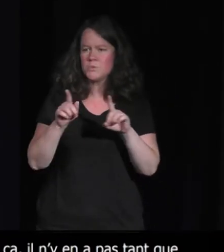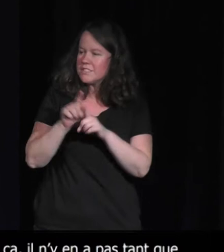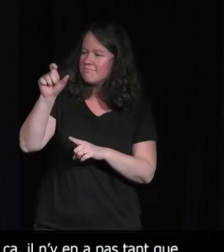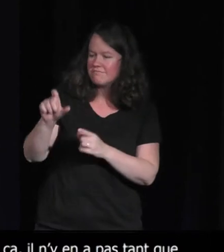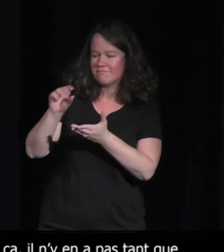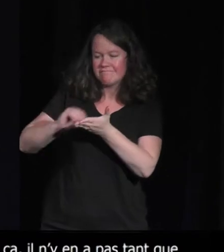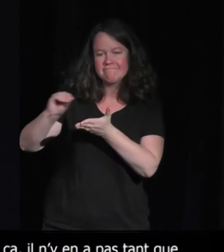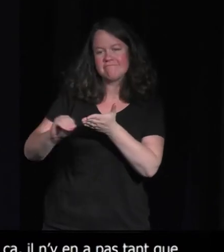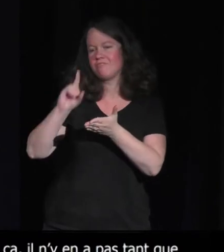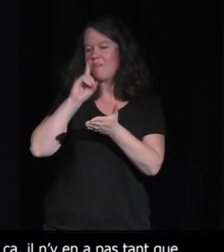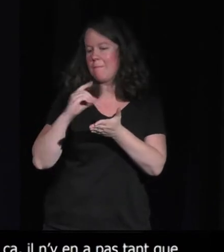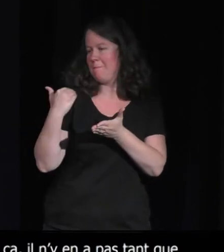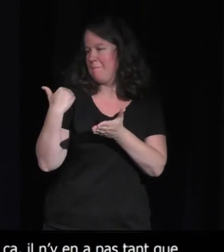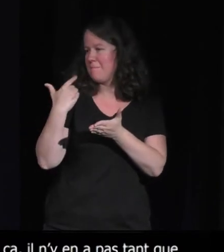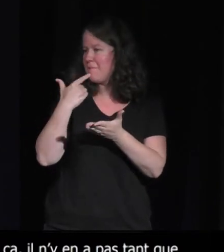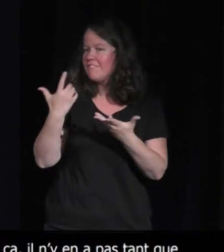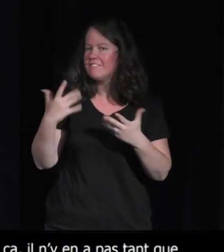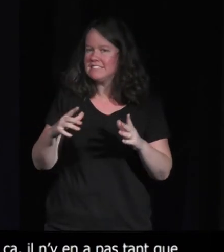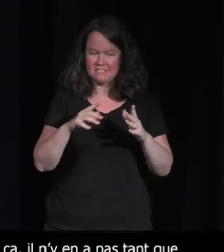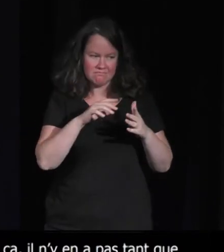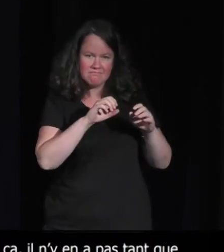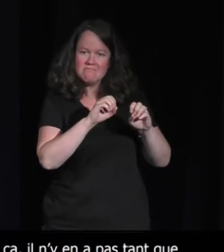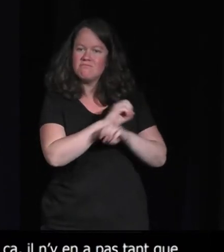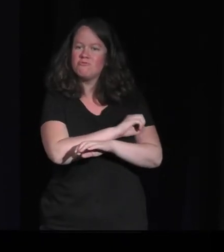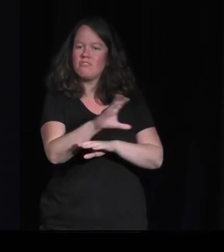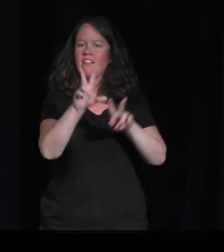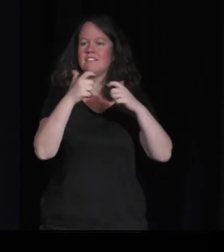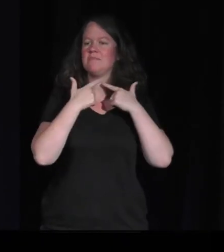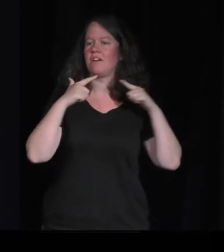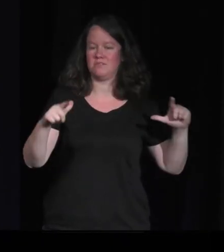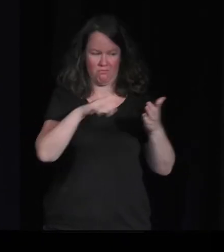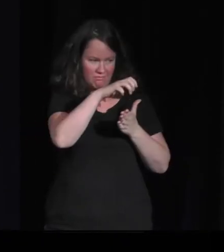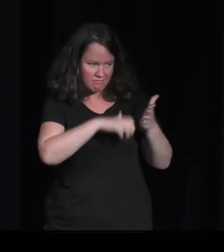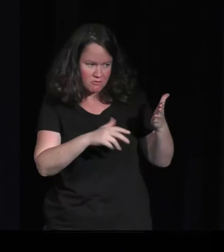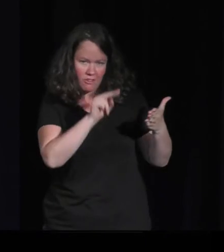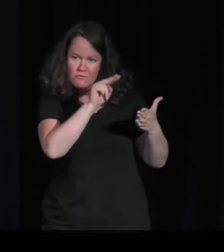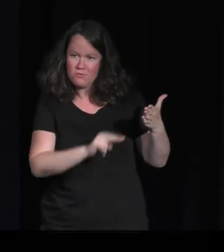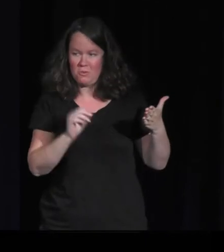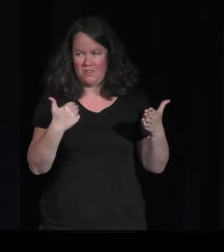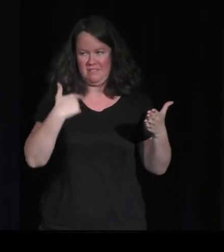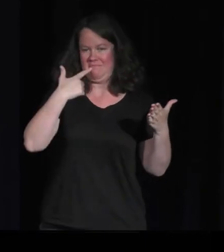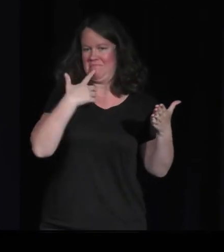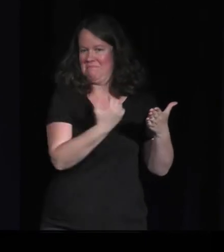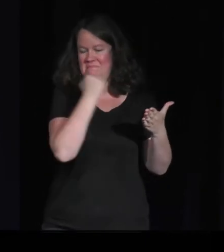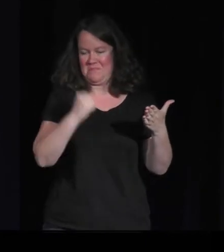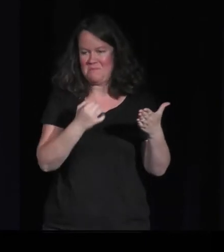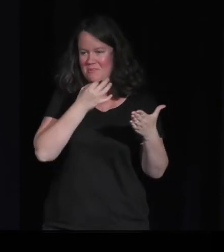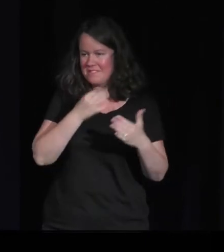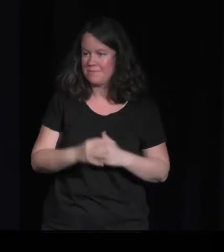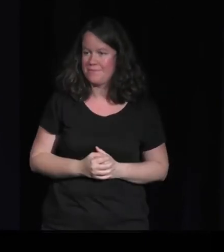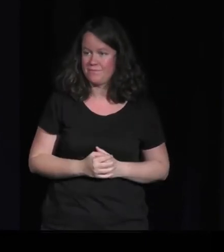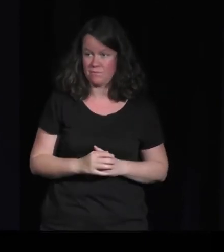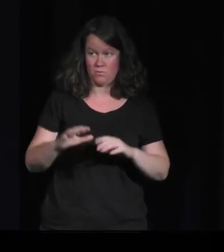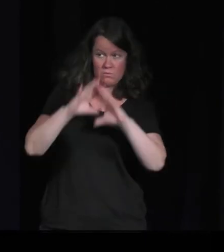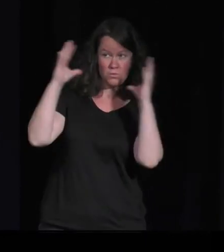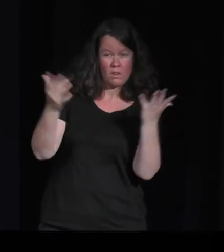lu ce qu'elle racontait. Mais c'est vrai que quand j'ai redécouvert, après avoir discuté avec toi, ces notions-là, sous le prisme du